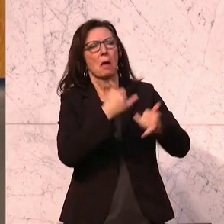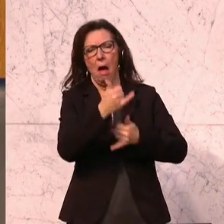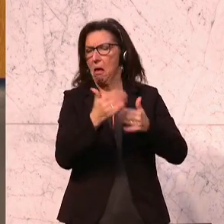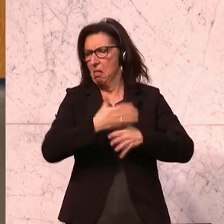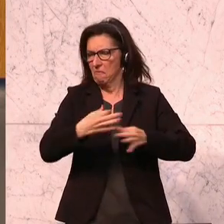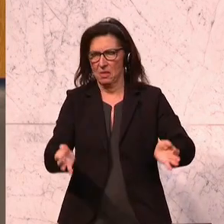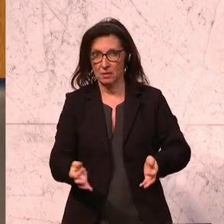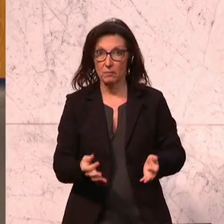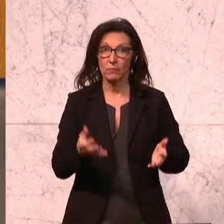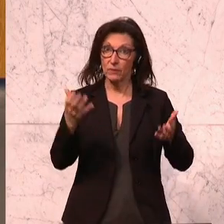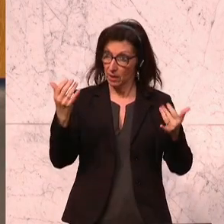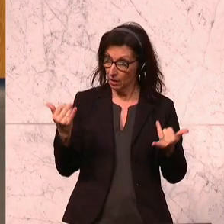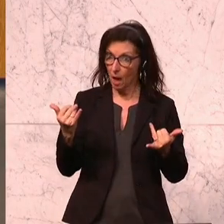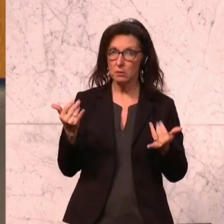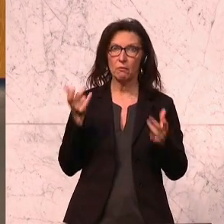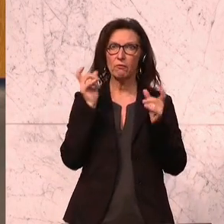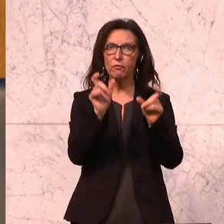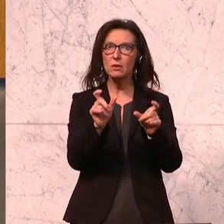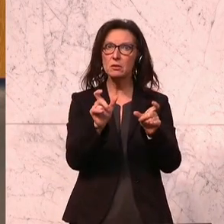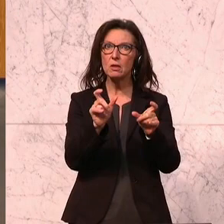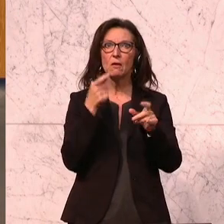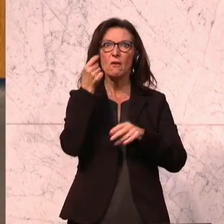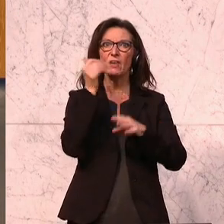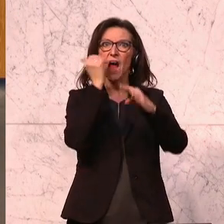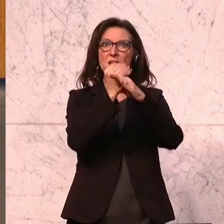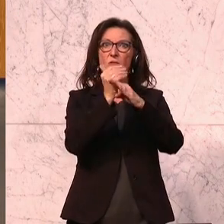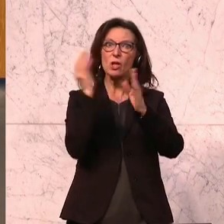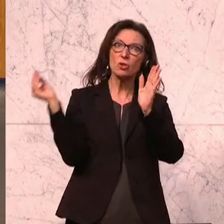nichts. Jetzt dauerhaft im Finanzausgleich verankert.